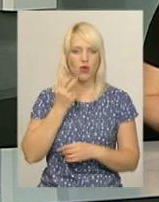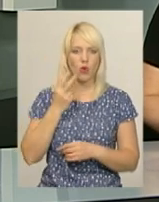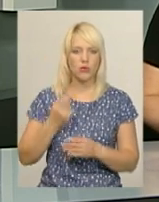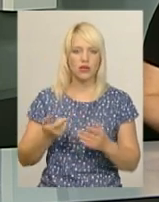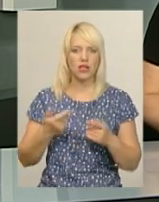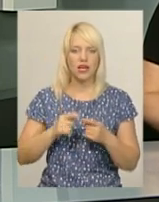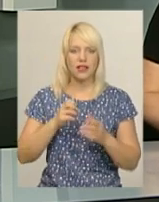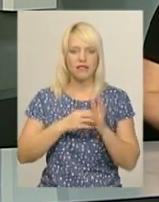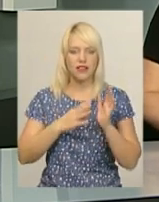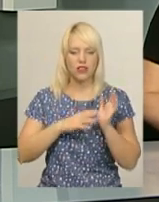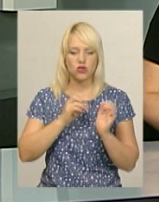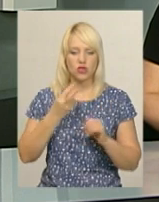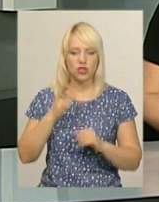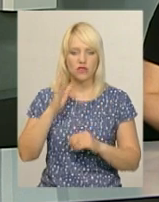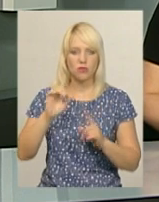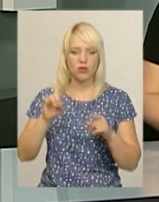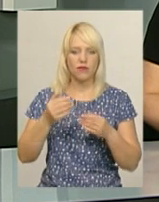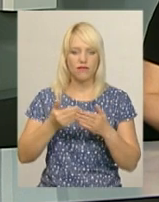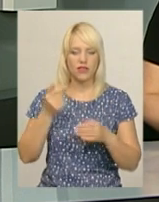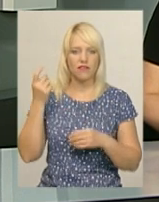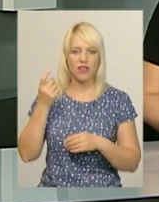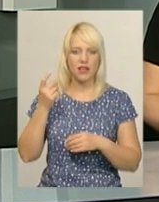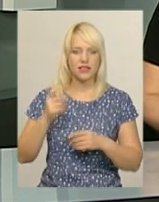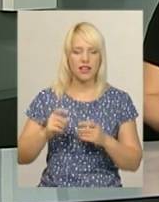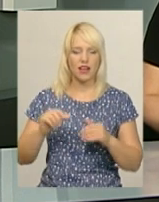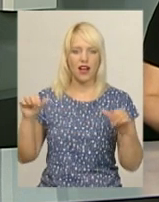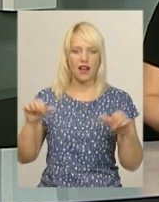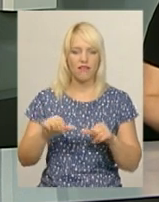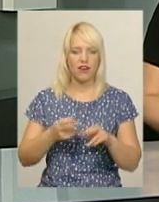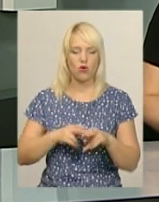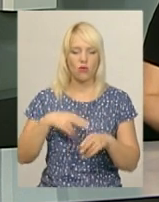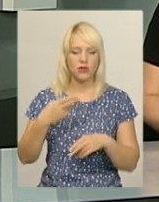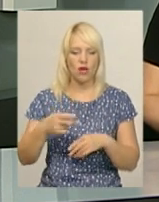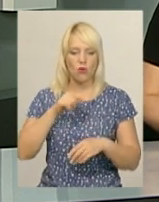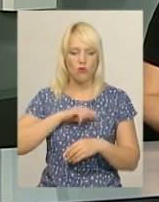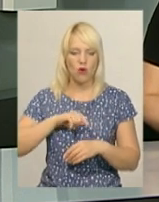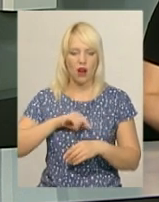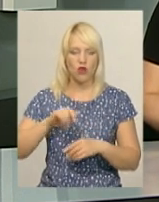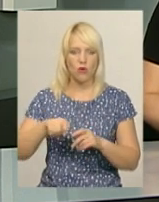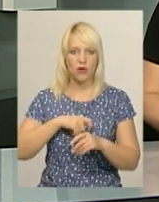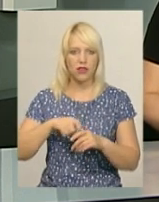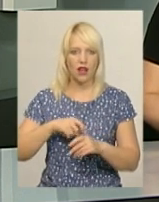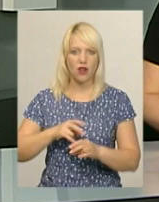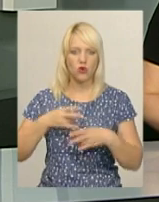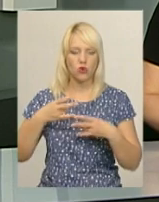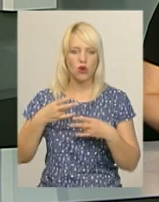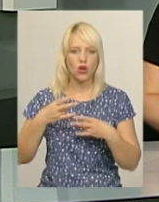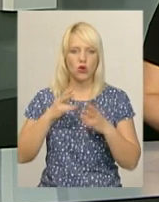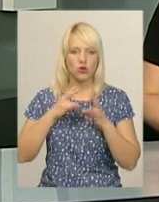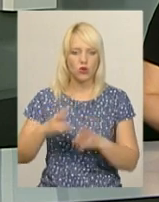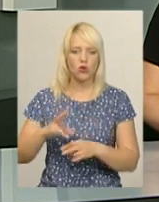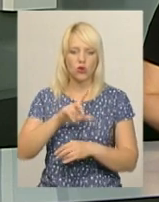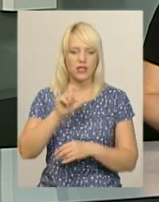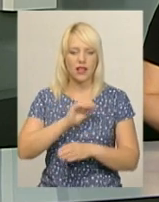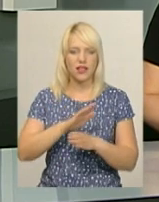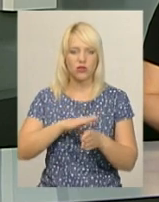червня. Каже, буде вимагати від власника кафе компенсувати їй моральну та матеріальну шкоду. За недотримання гігієнічних